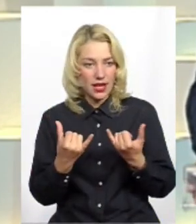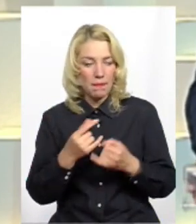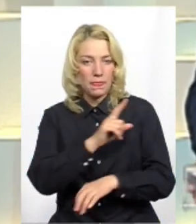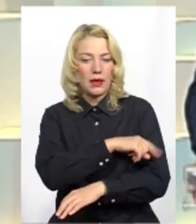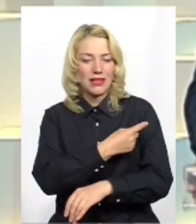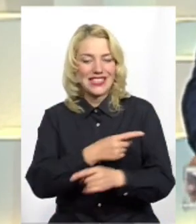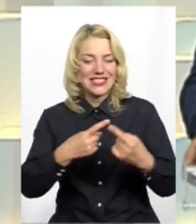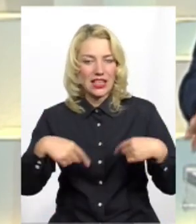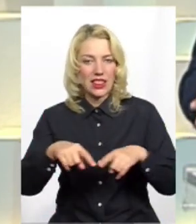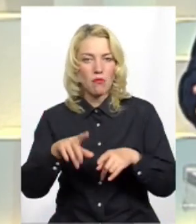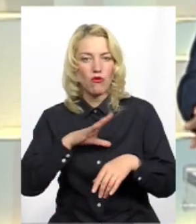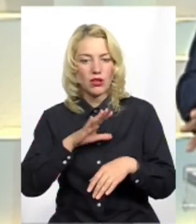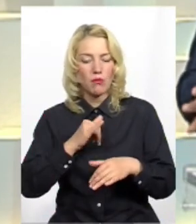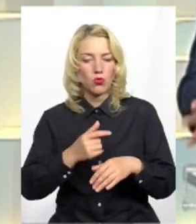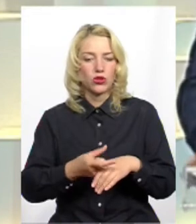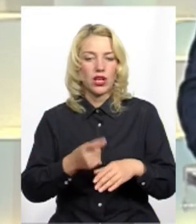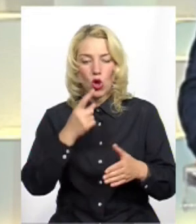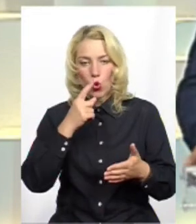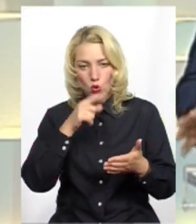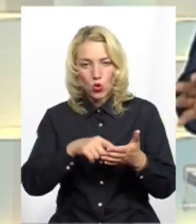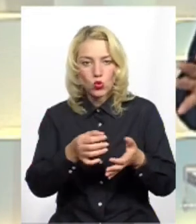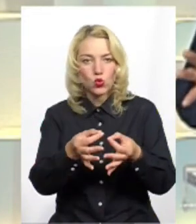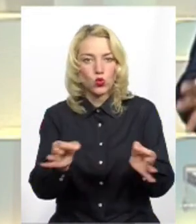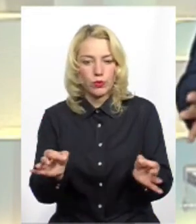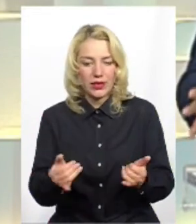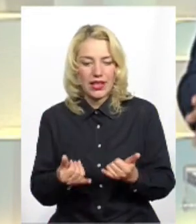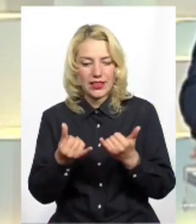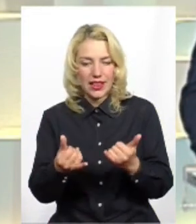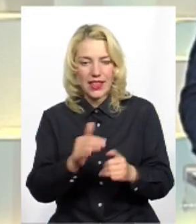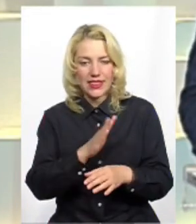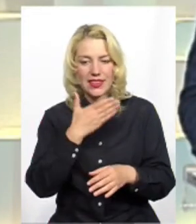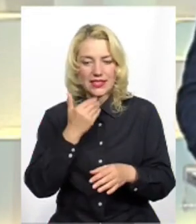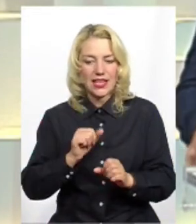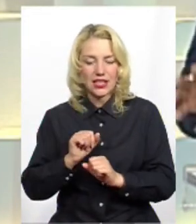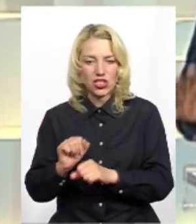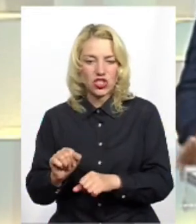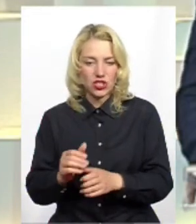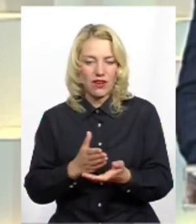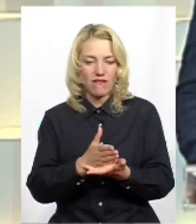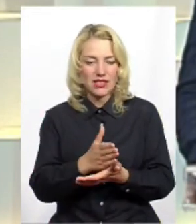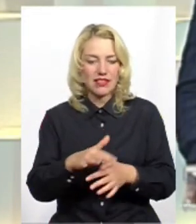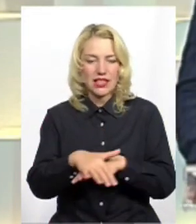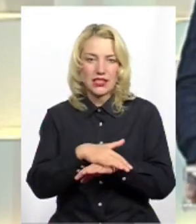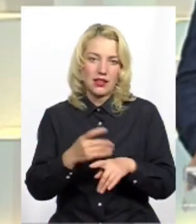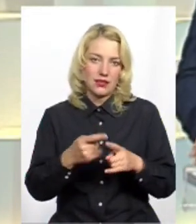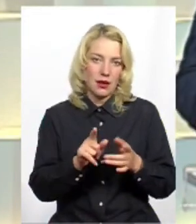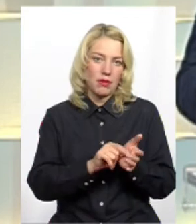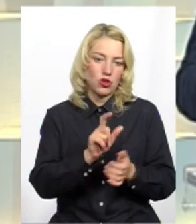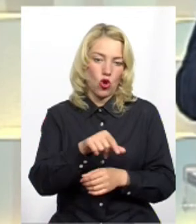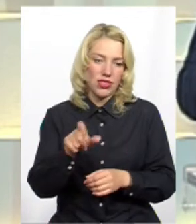медицина повинна бути вкрай доступна для незахищеним верстам населення, це пенсіонерам і так далі.